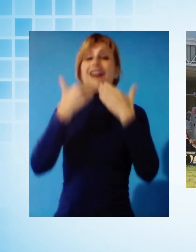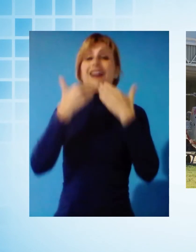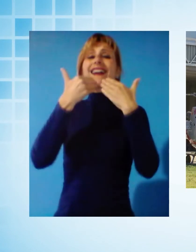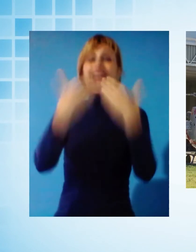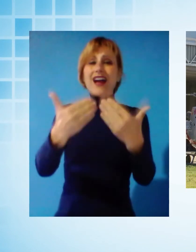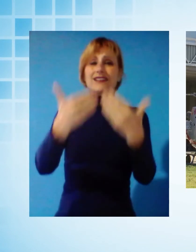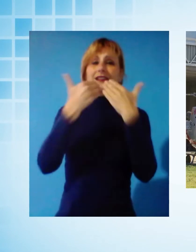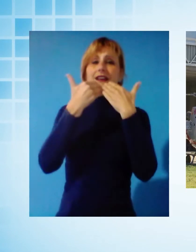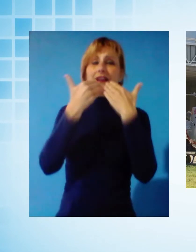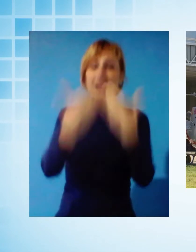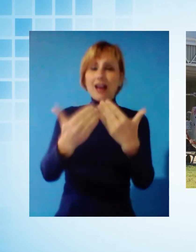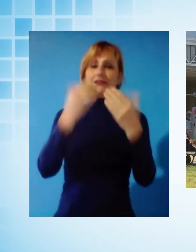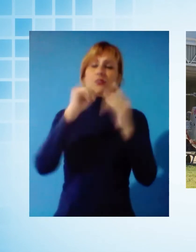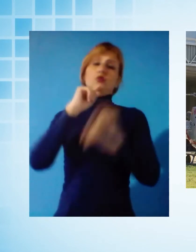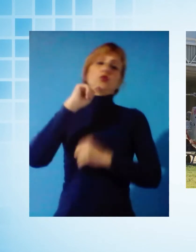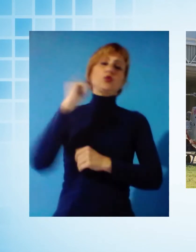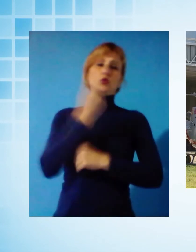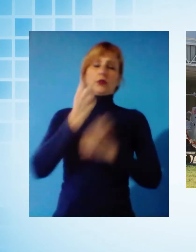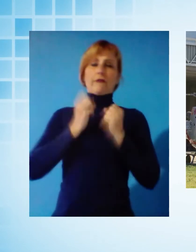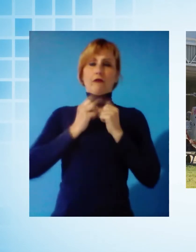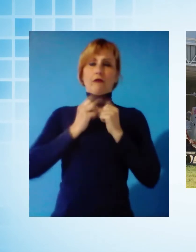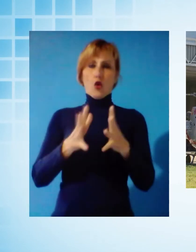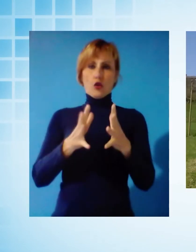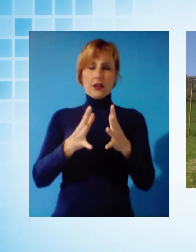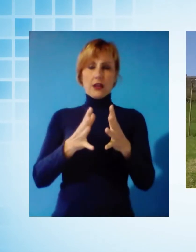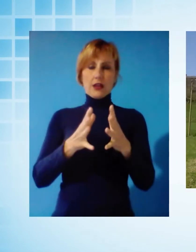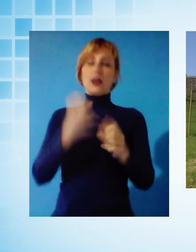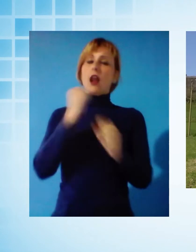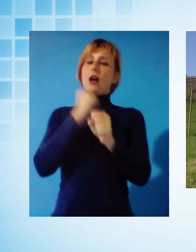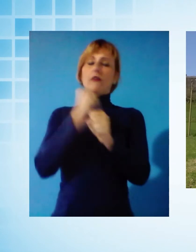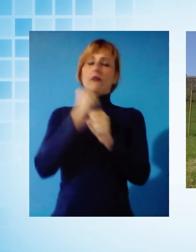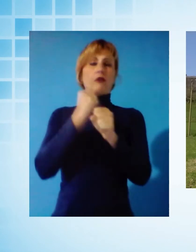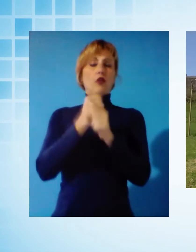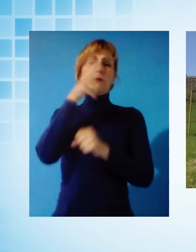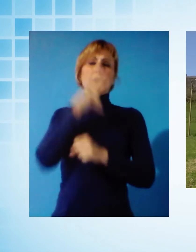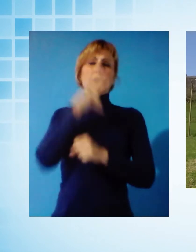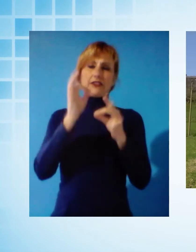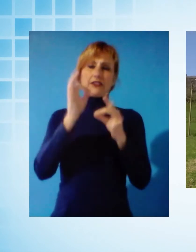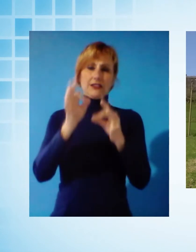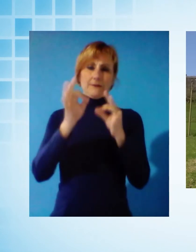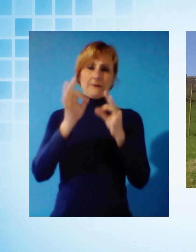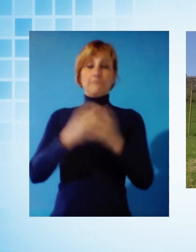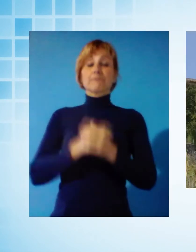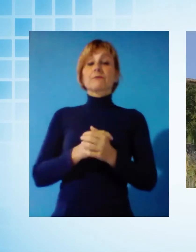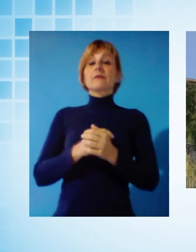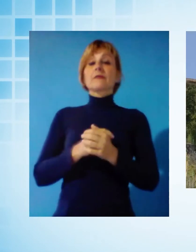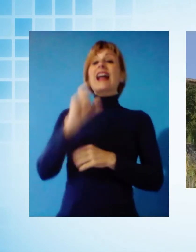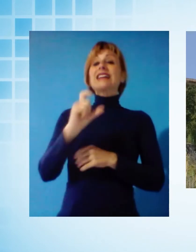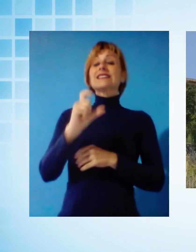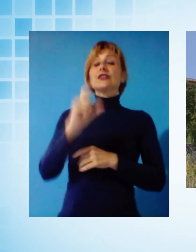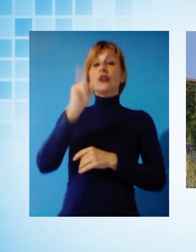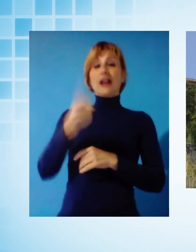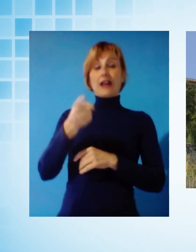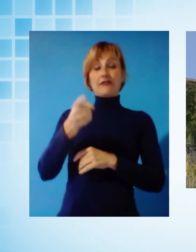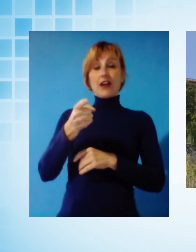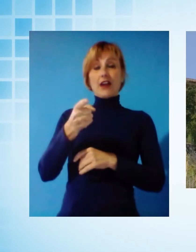Grazie a tutti i volontari, stanno facendo un lavoro straordinario. Va precisato che gli abitanti di Castiglione di Garfagnana hanno ricevuto